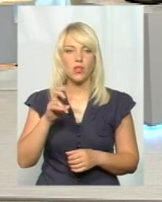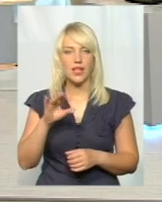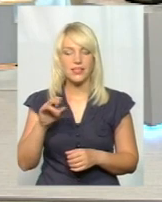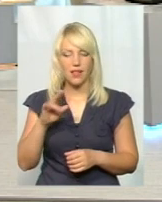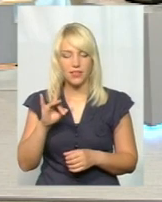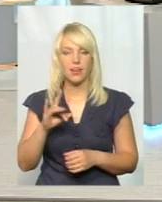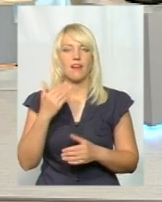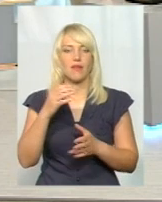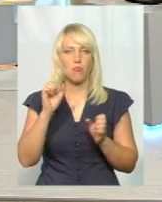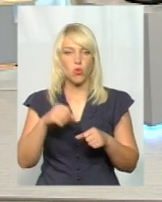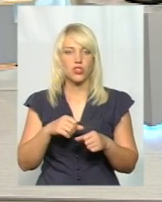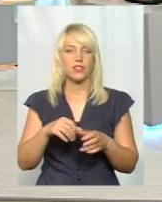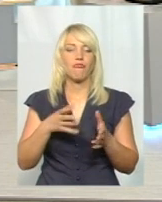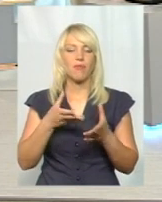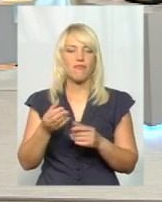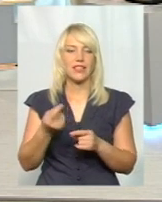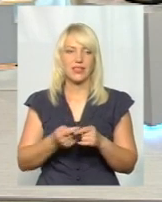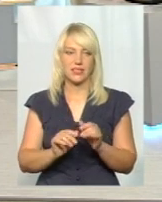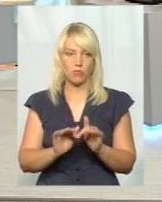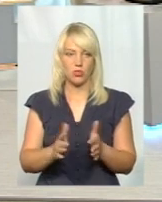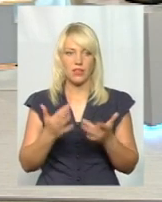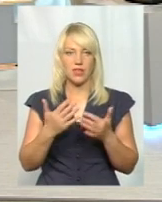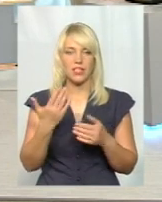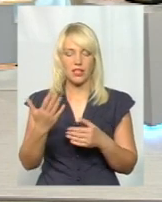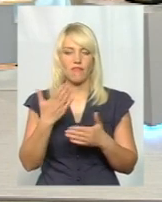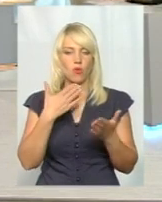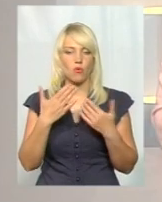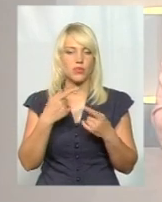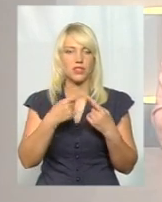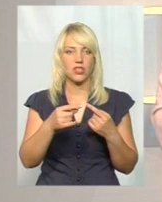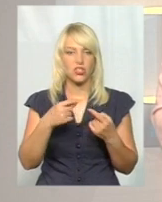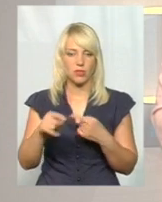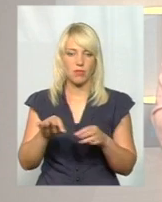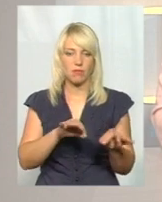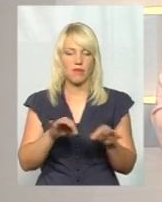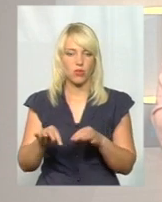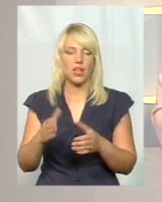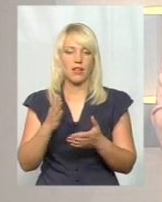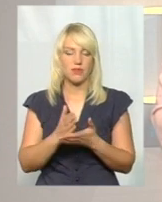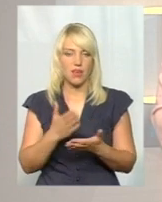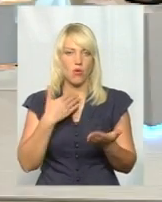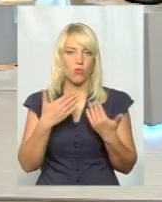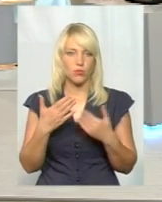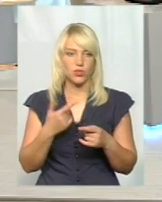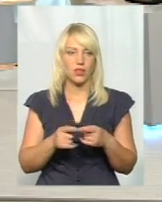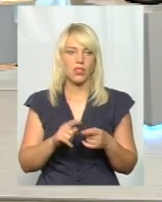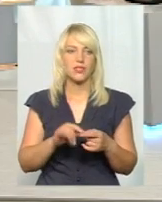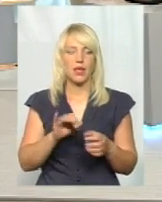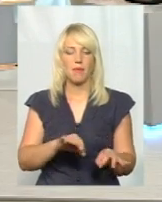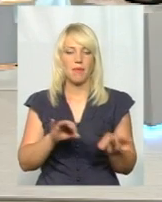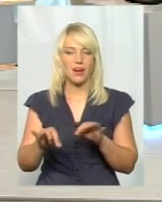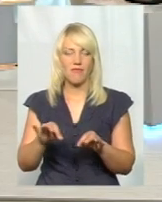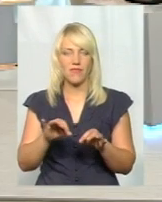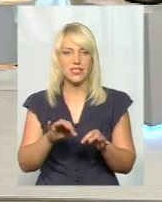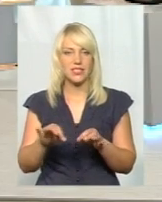впливати на цей процес? І наскільки ви комунікуєте з рештою перевізників? Є комунікація, звичайно, з рештою перевізників. це